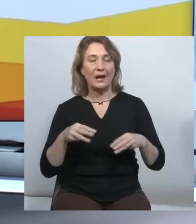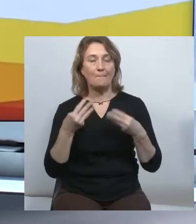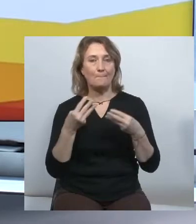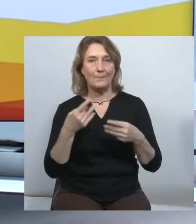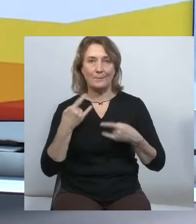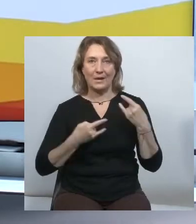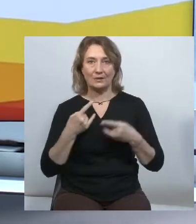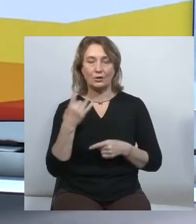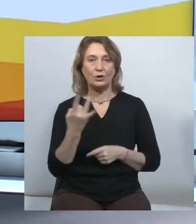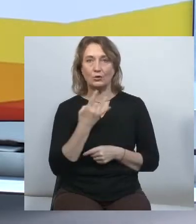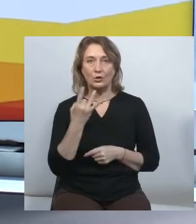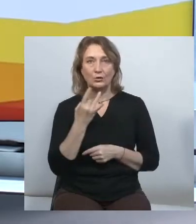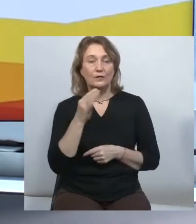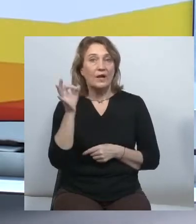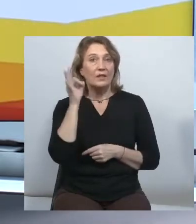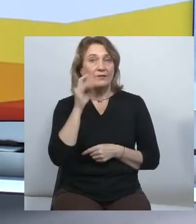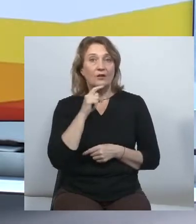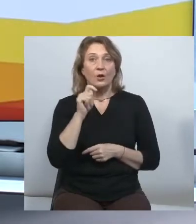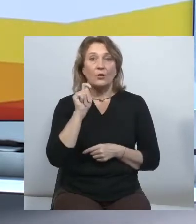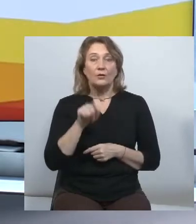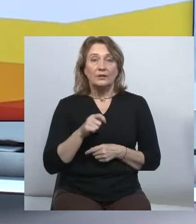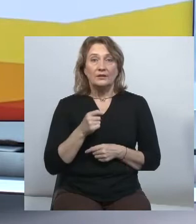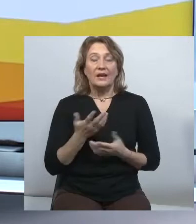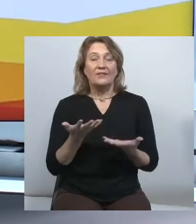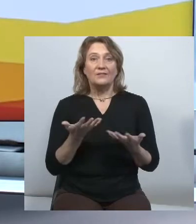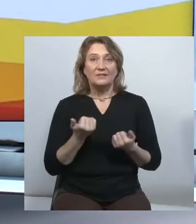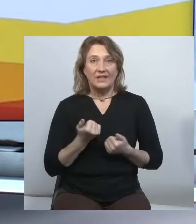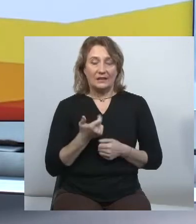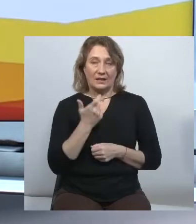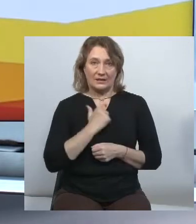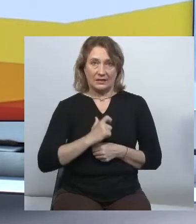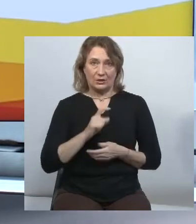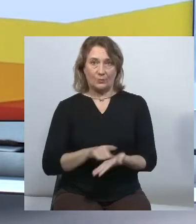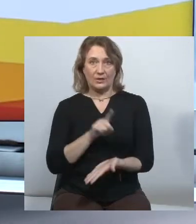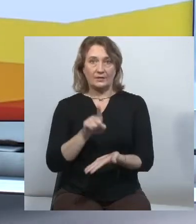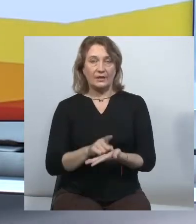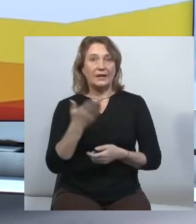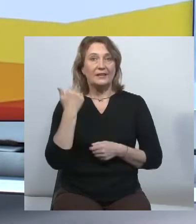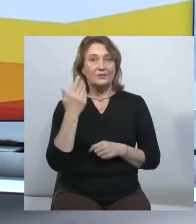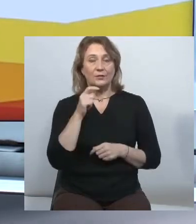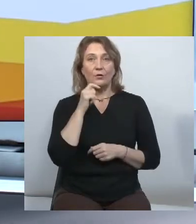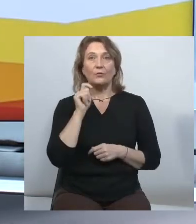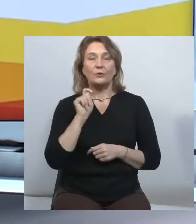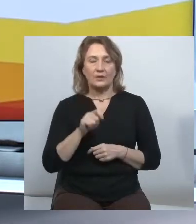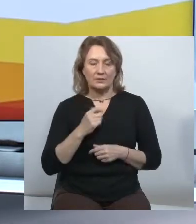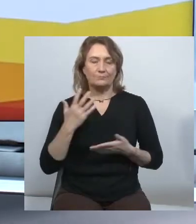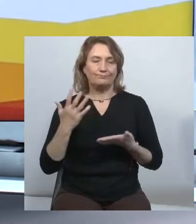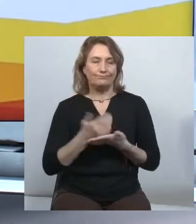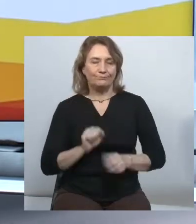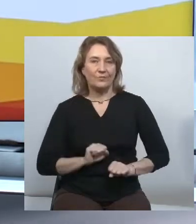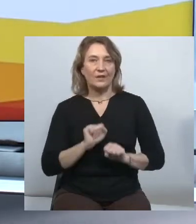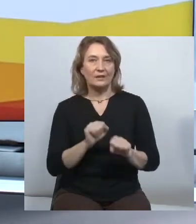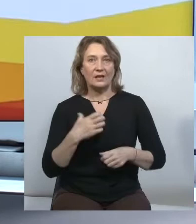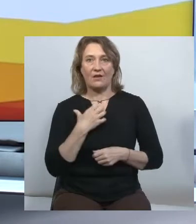неодногрозово нагадувала Україні про взяті на себе зобов'язання, однак лише нещодавно Україні нарешті вдалося запустити